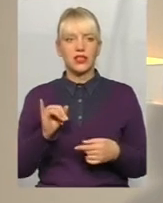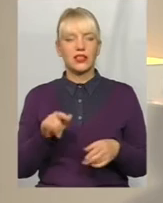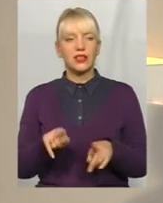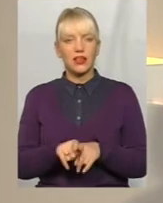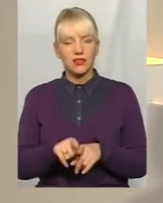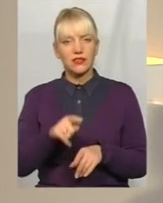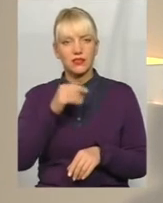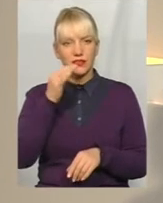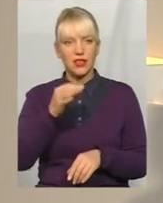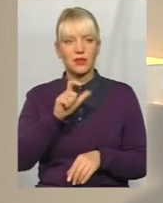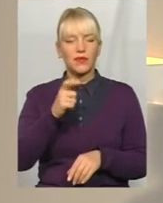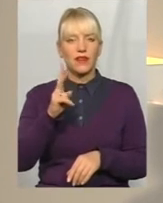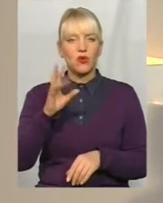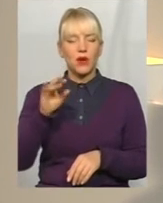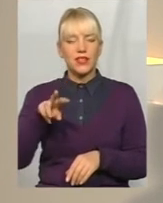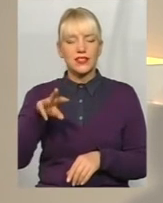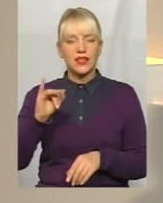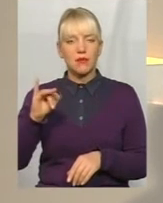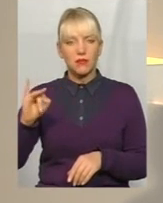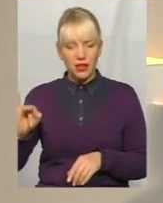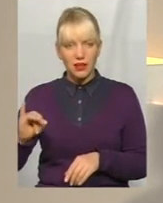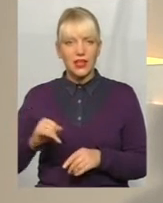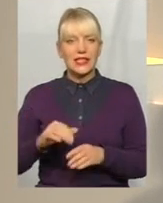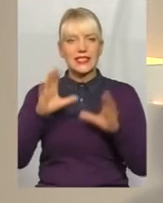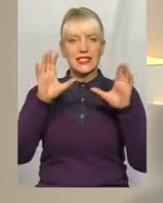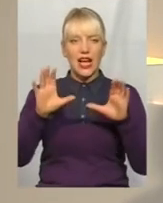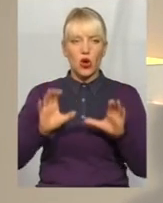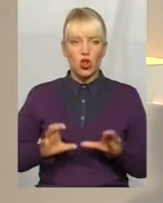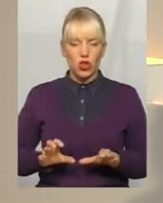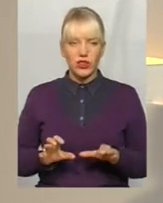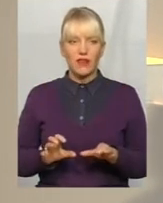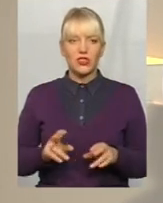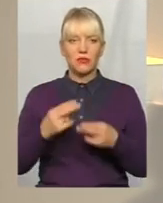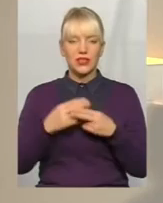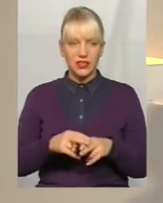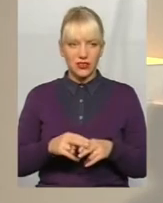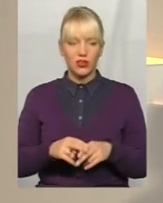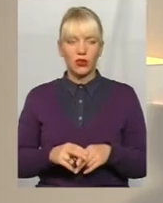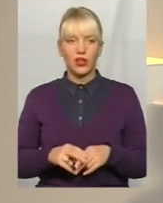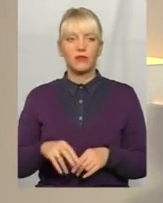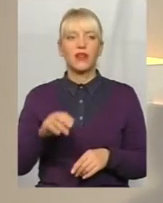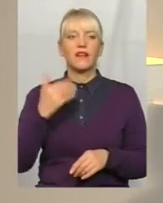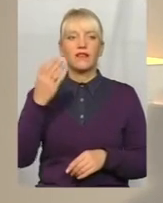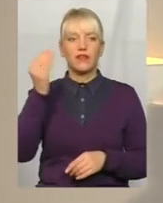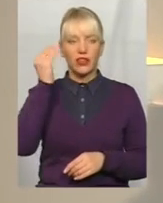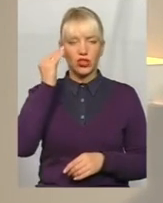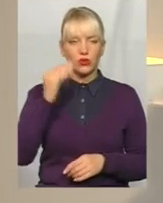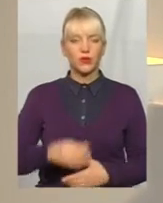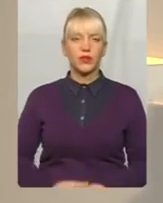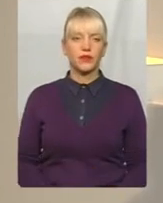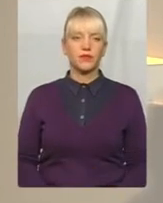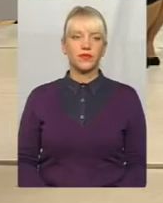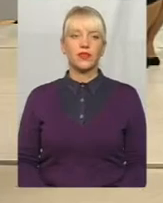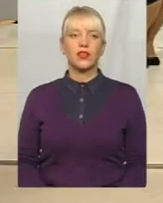скажімо, з європейськими законодавчими... Технологіями. Так, технологіями. Отож, ваша думка. що